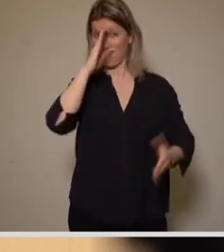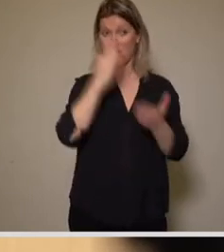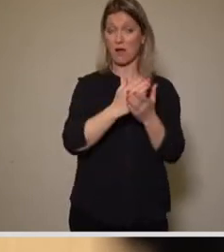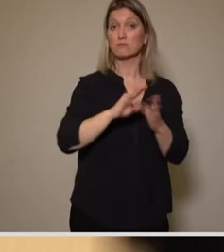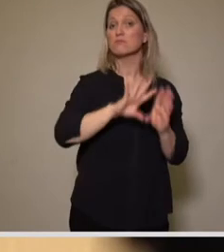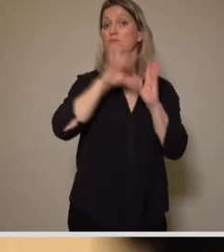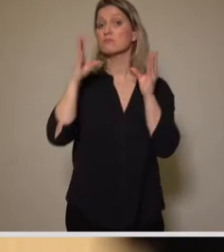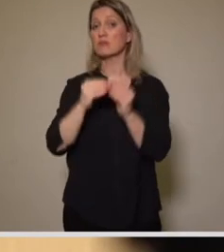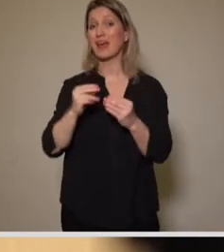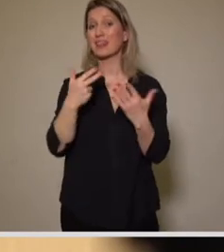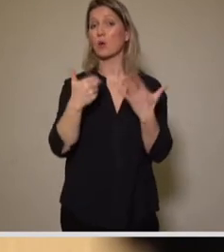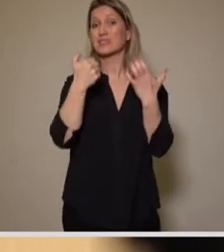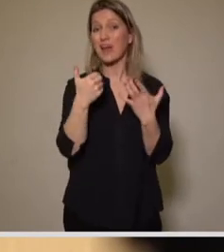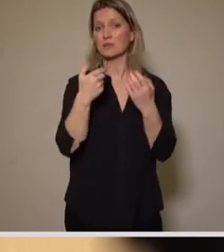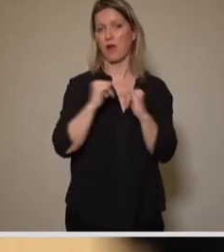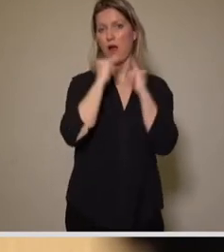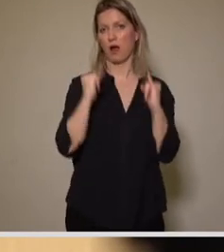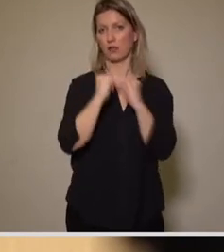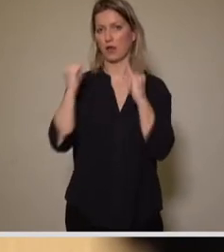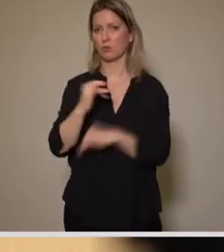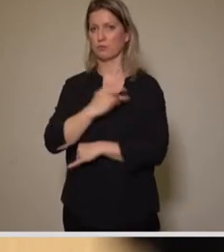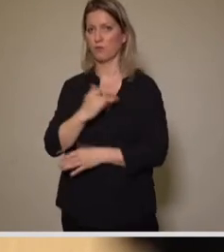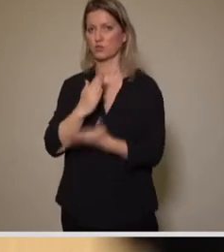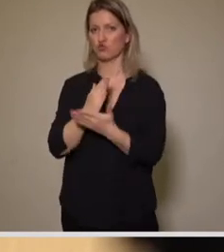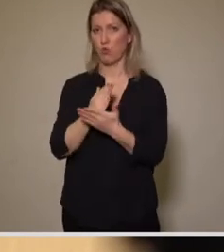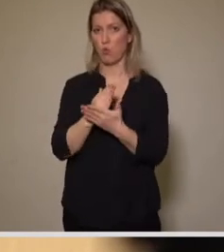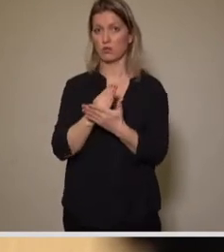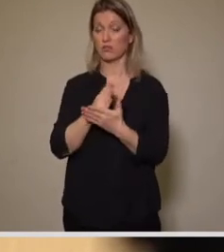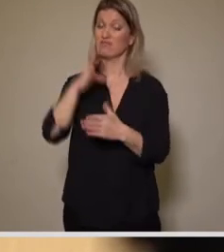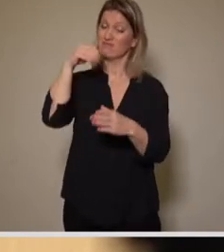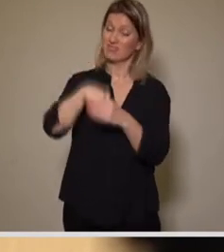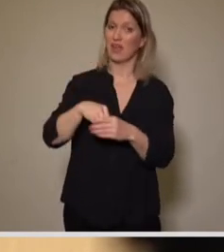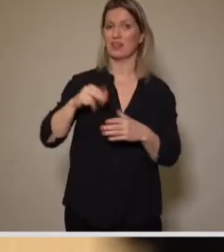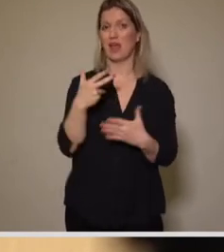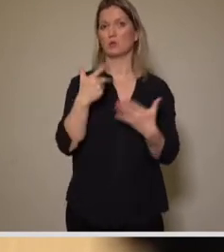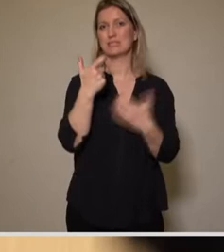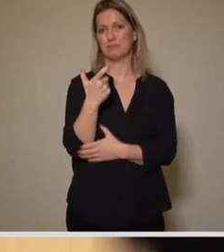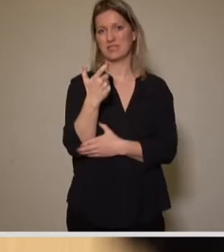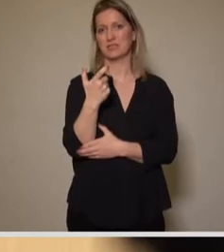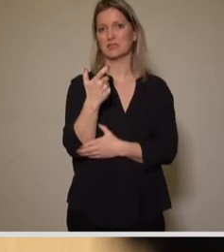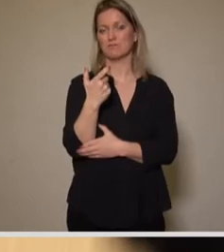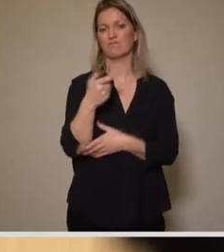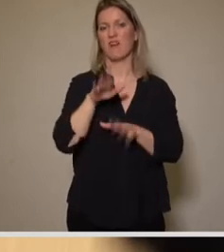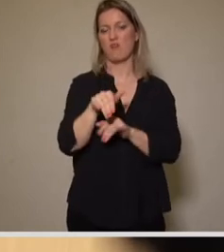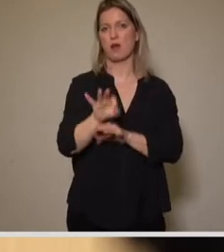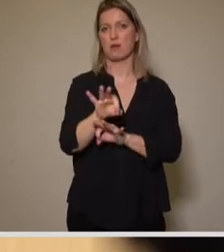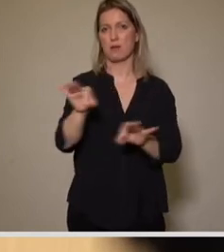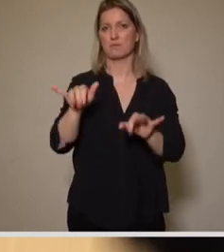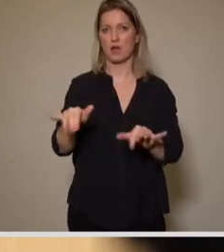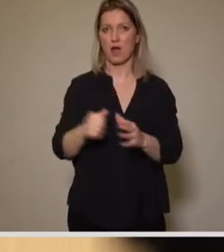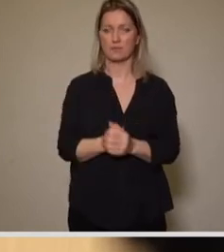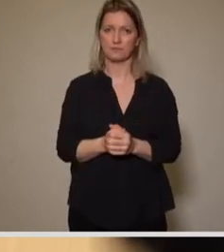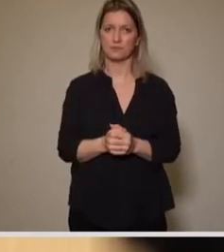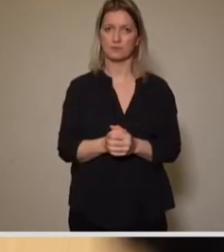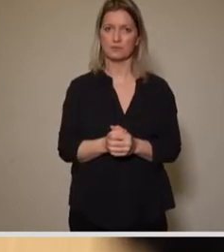63 Einrichtungen mit 73 Indexfällen. Die Inzidenz der